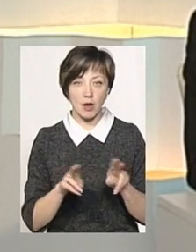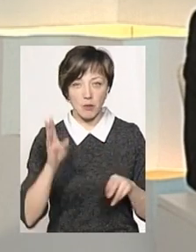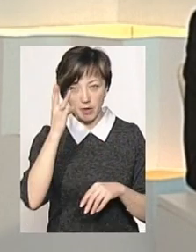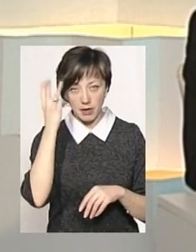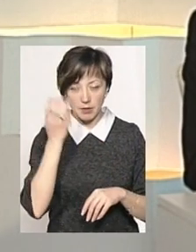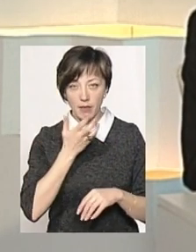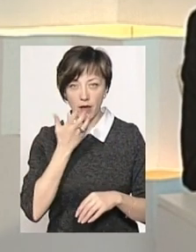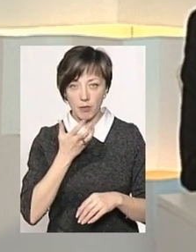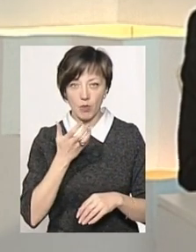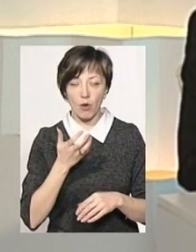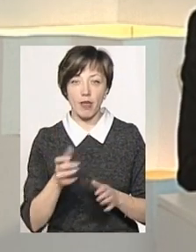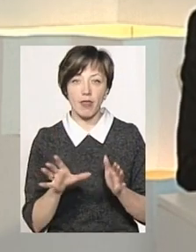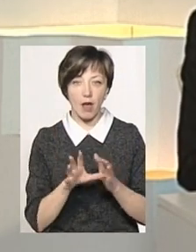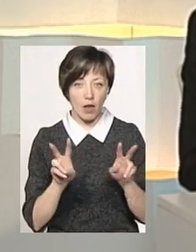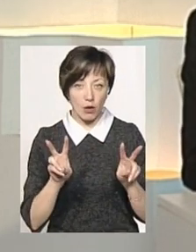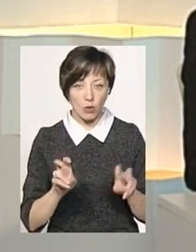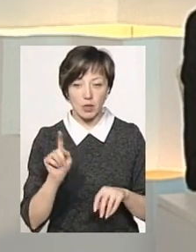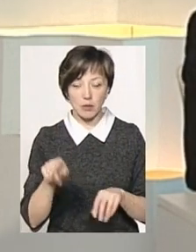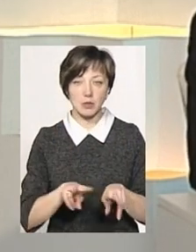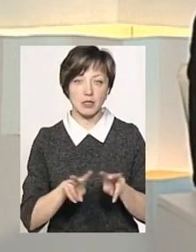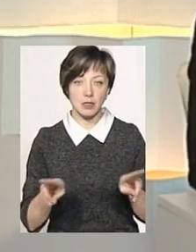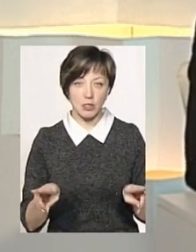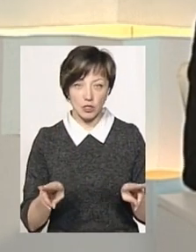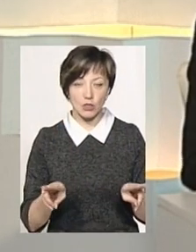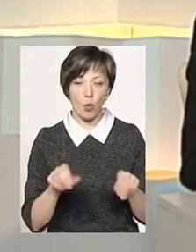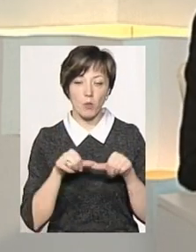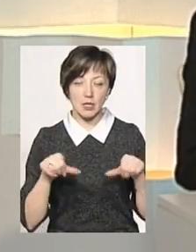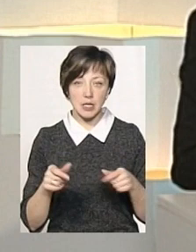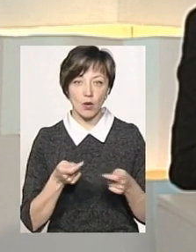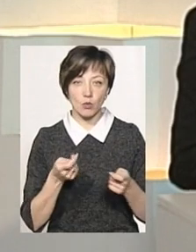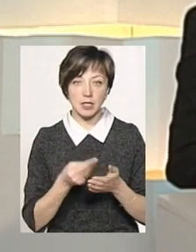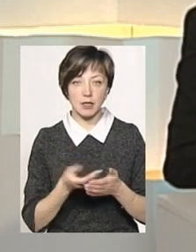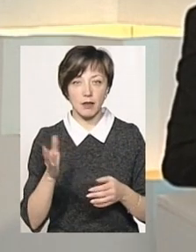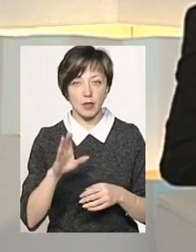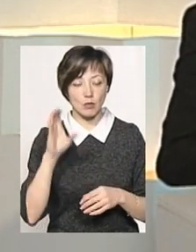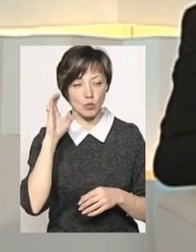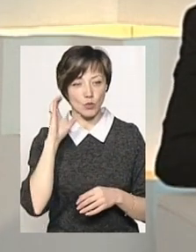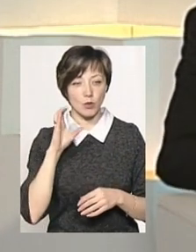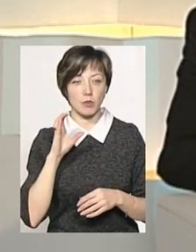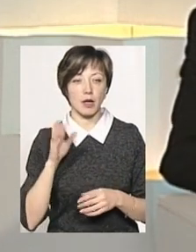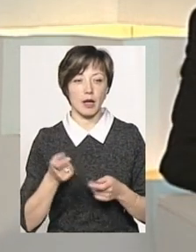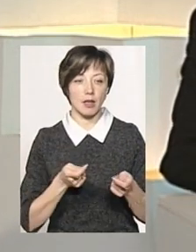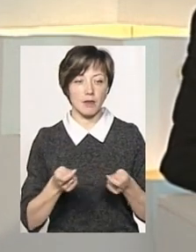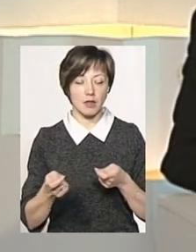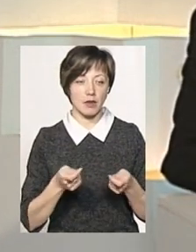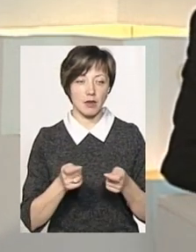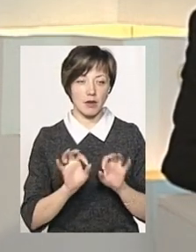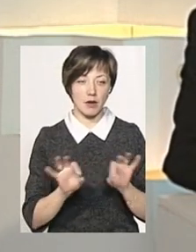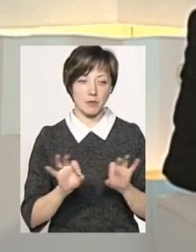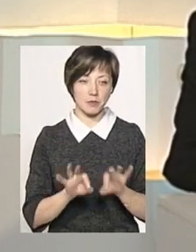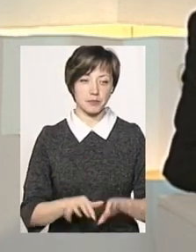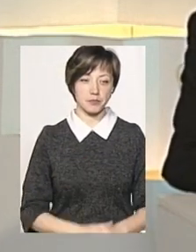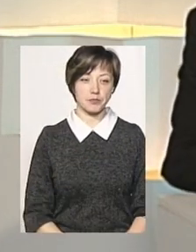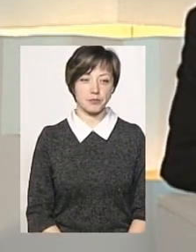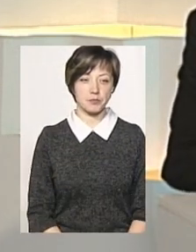Хмельницьк Теплокомуненерго, там теж НКРЄ регулює ціни. Давайте послухаємо коментар